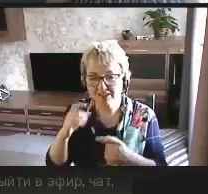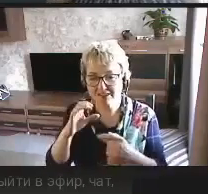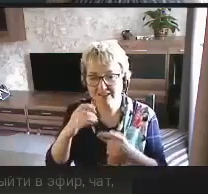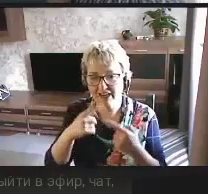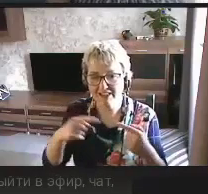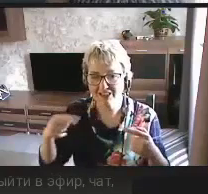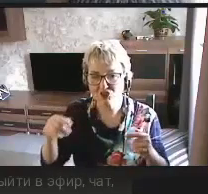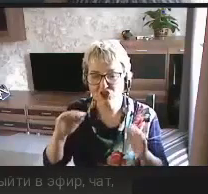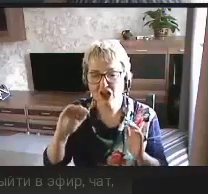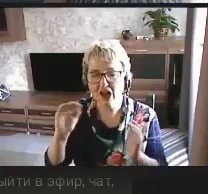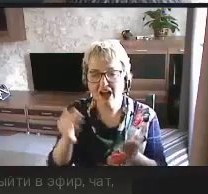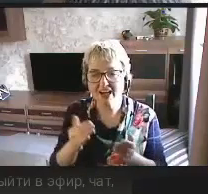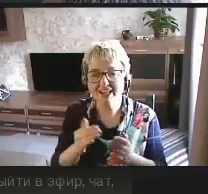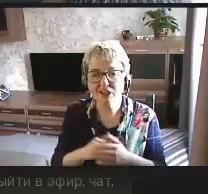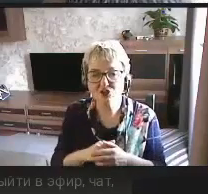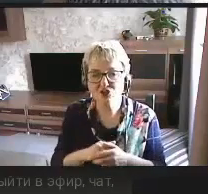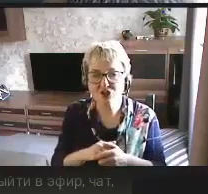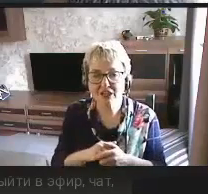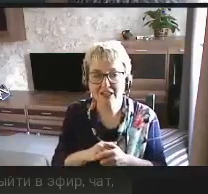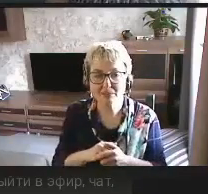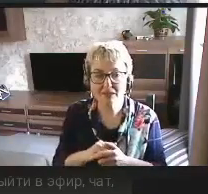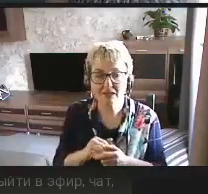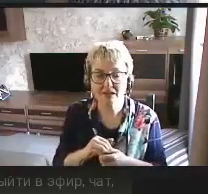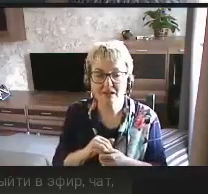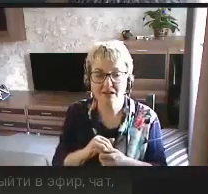ограничениями.